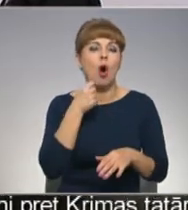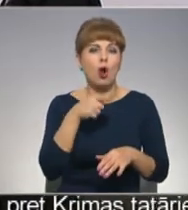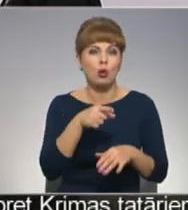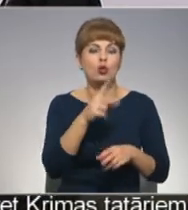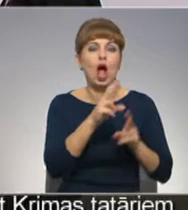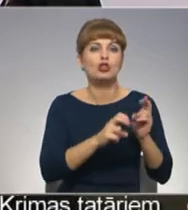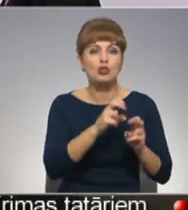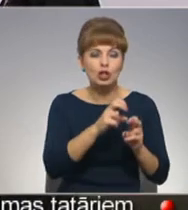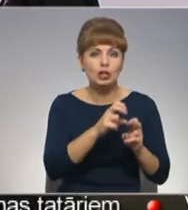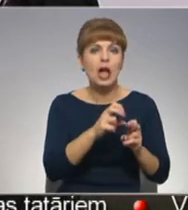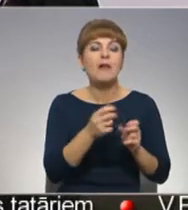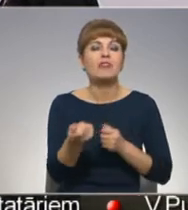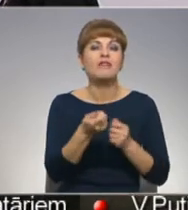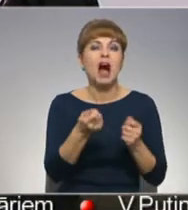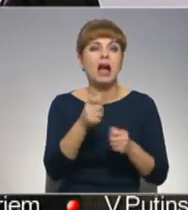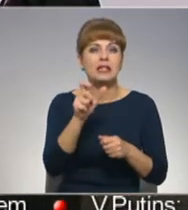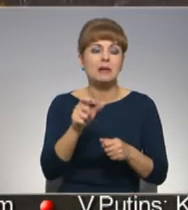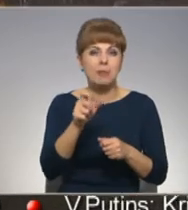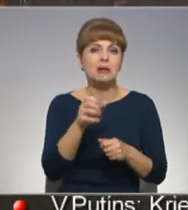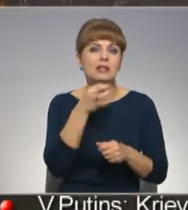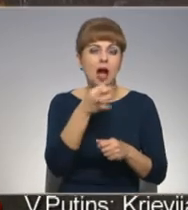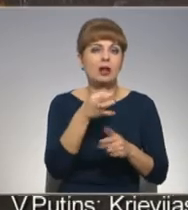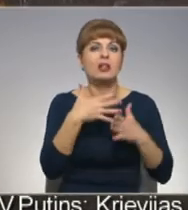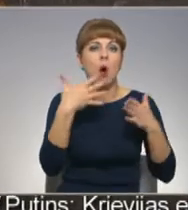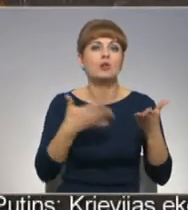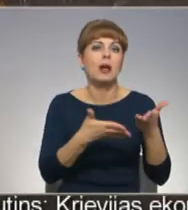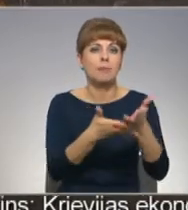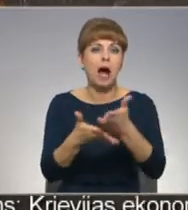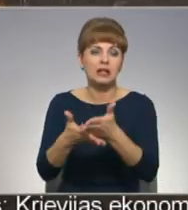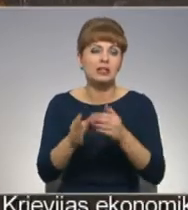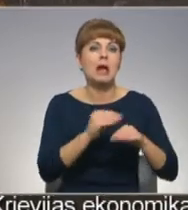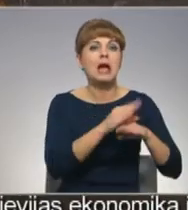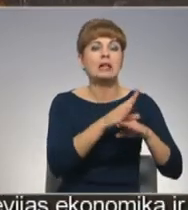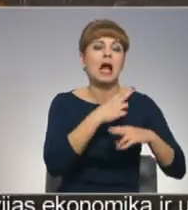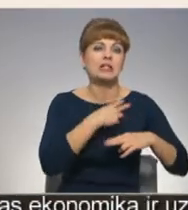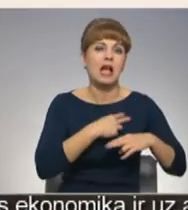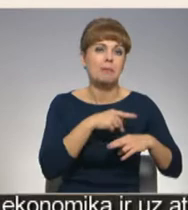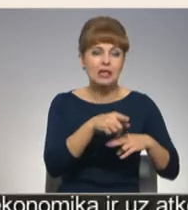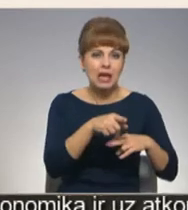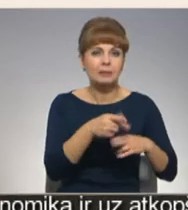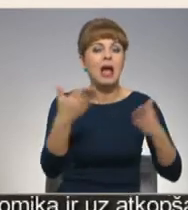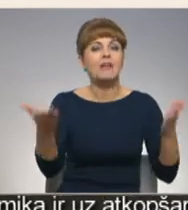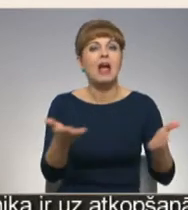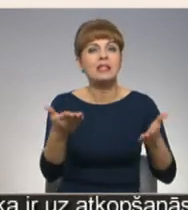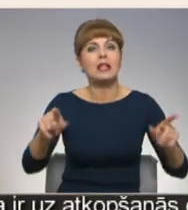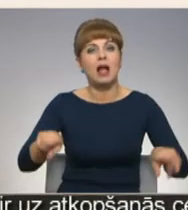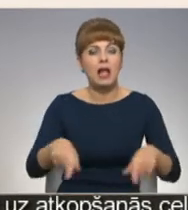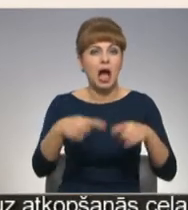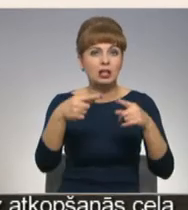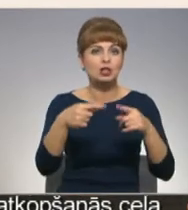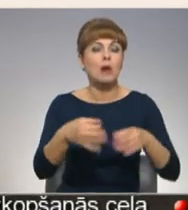Allažu saimes vadība piebilst palīdzāts ar daudziem, un tāds arī pamatā krājais davu sabiedrību mērķis veicināt attīstību.